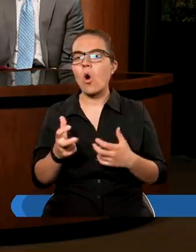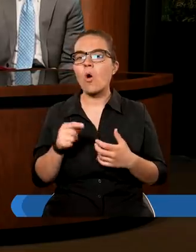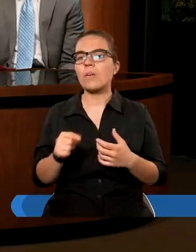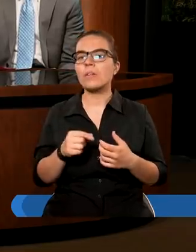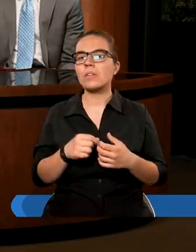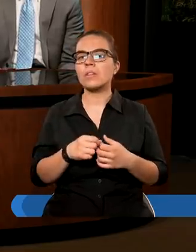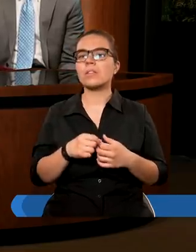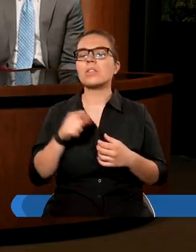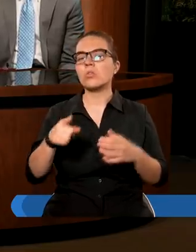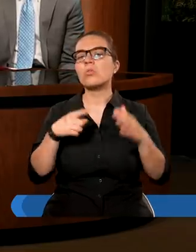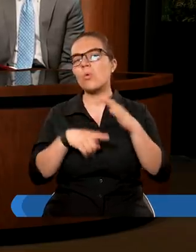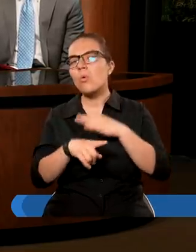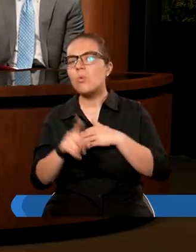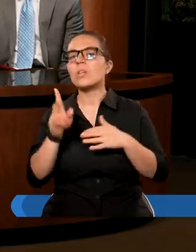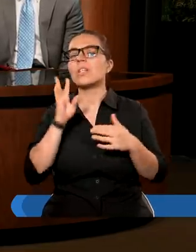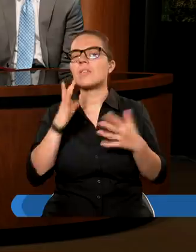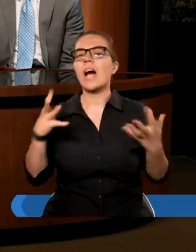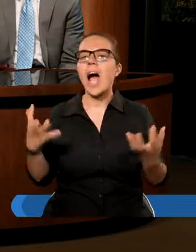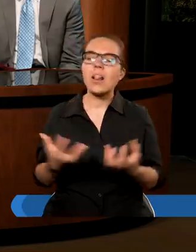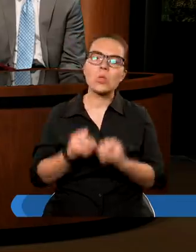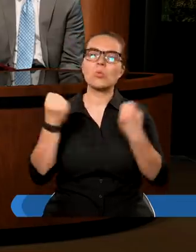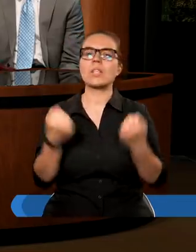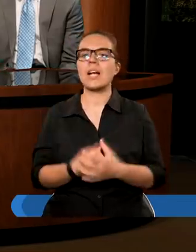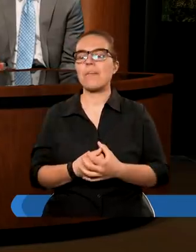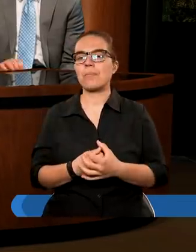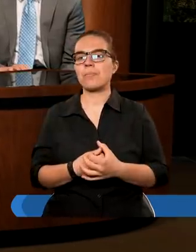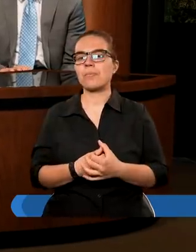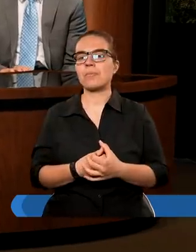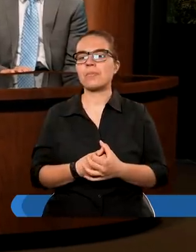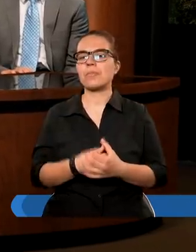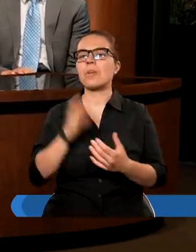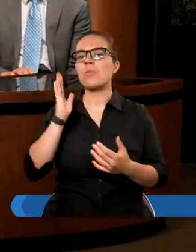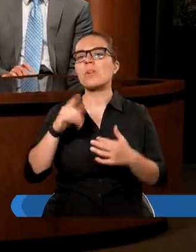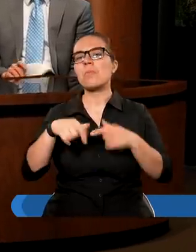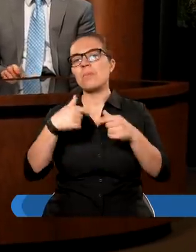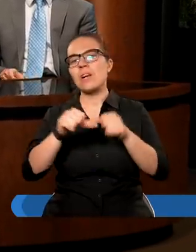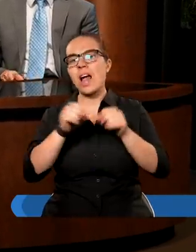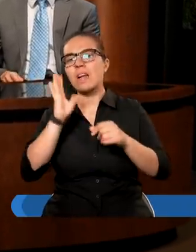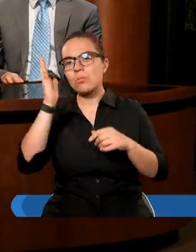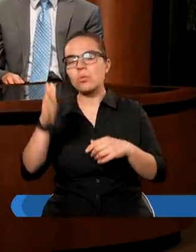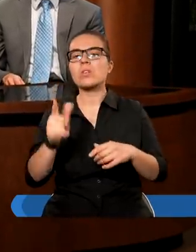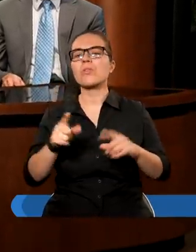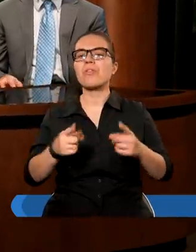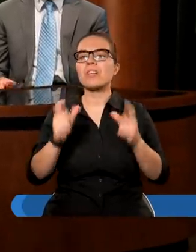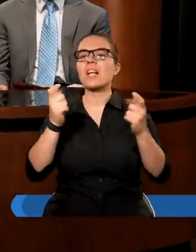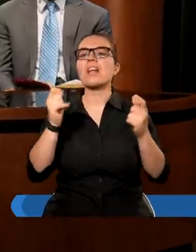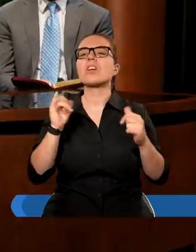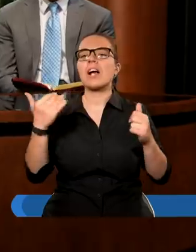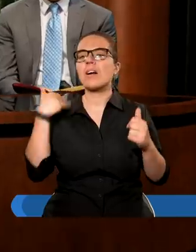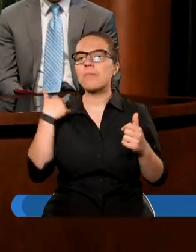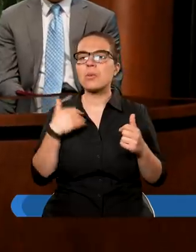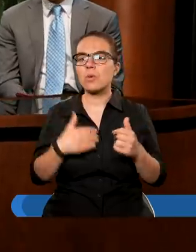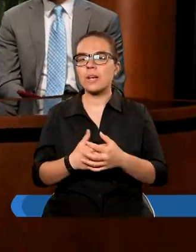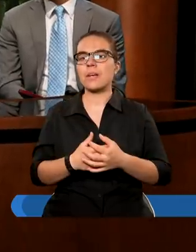ucieczki. Do ucieczki, do ratunku. Kilkadziesiąt lat później, jakie wydarzenia się rozegrały w tym